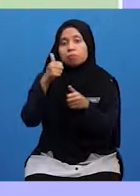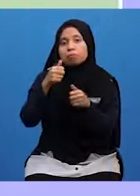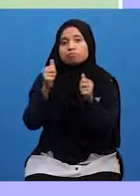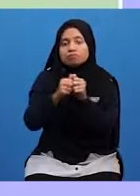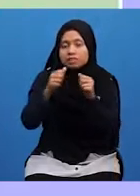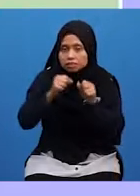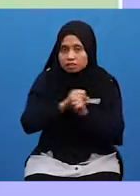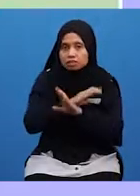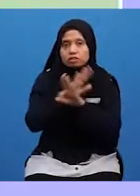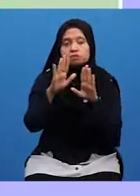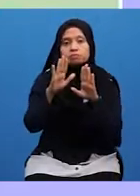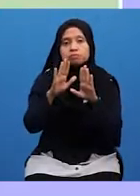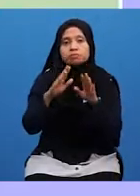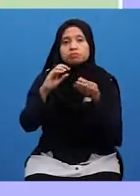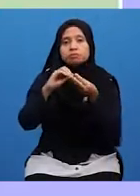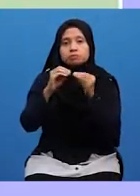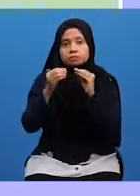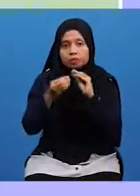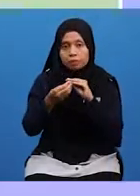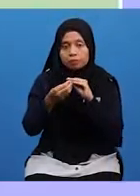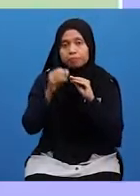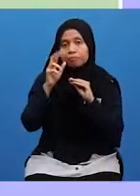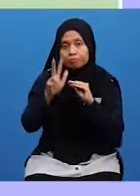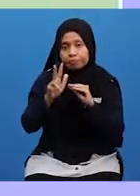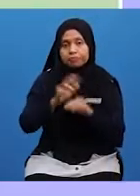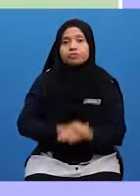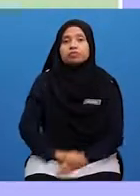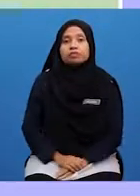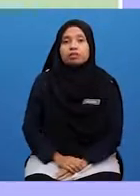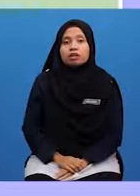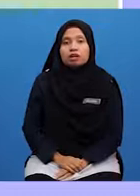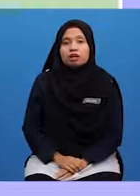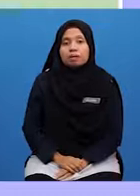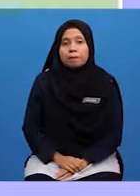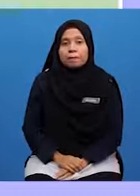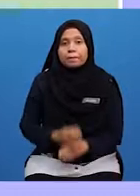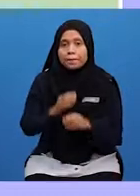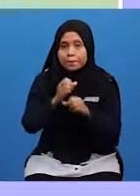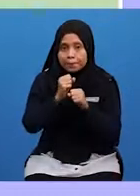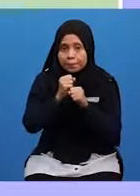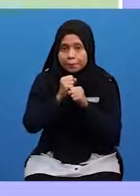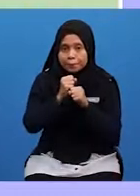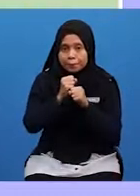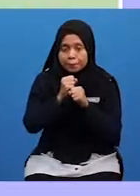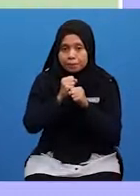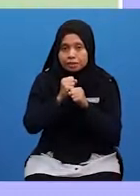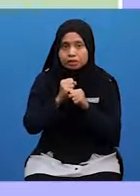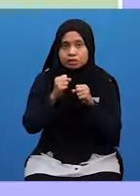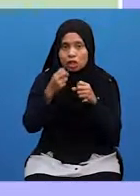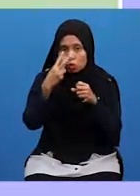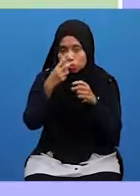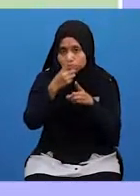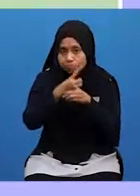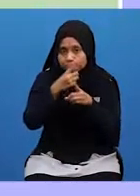Seterusnya, objektif yang ketiga Murid-murid dapat memperincikan